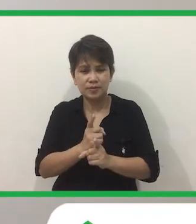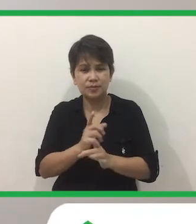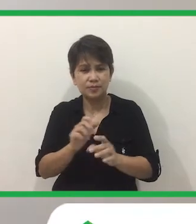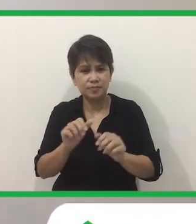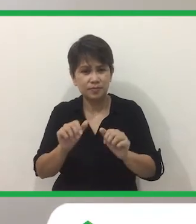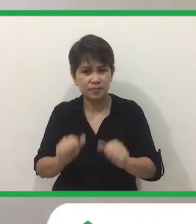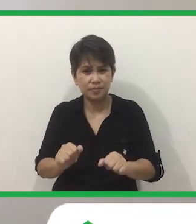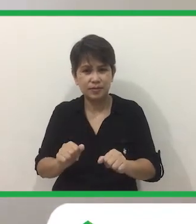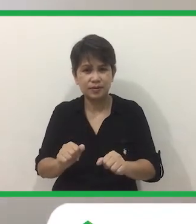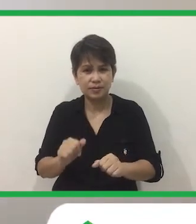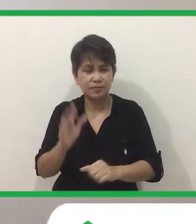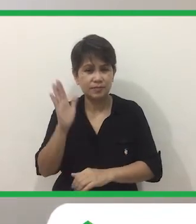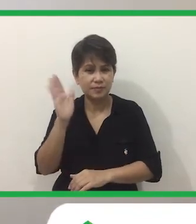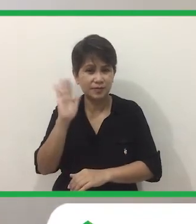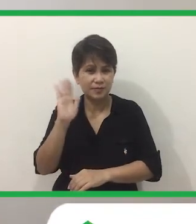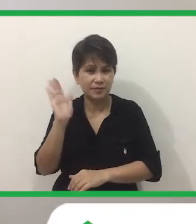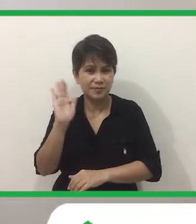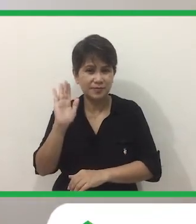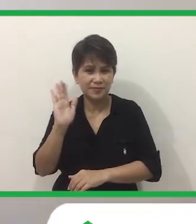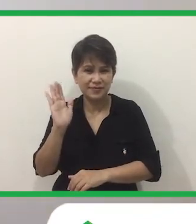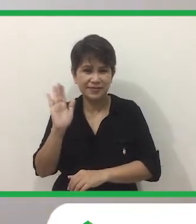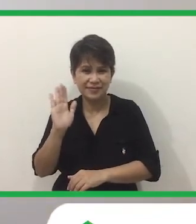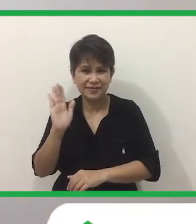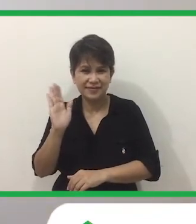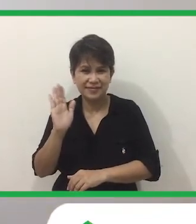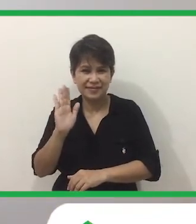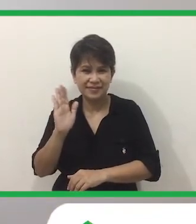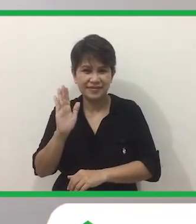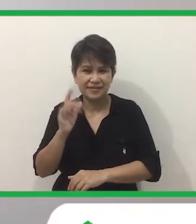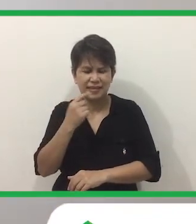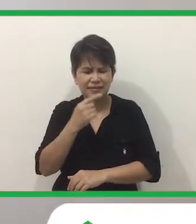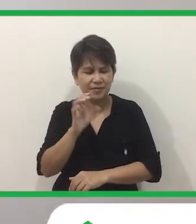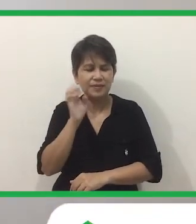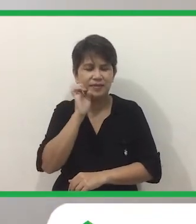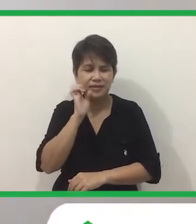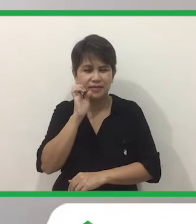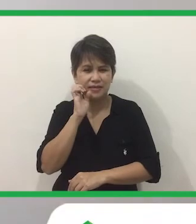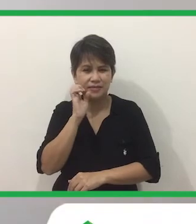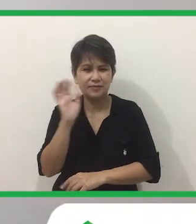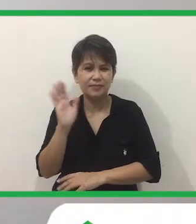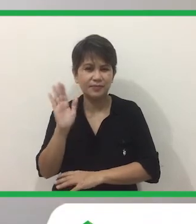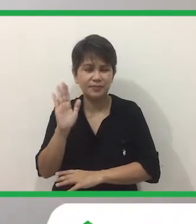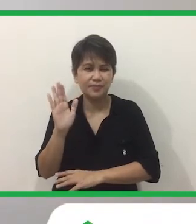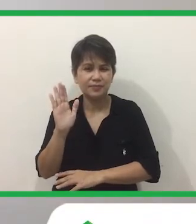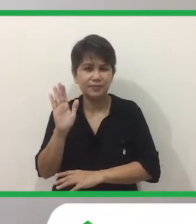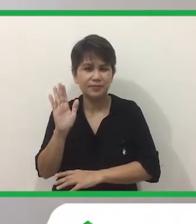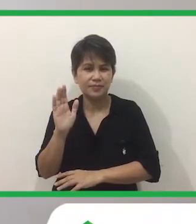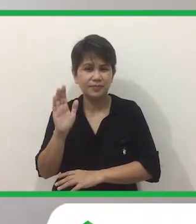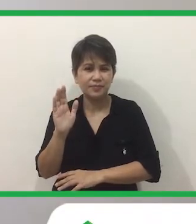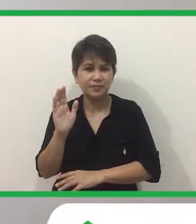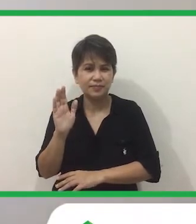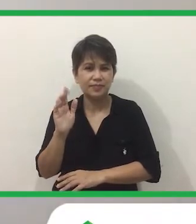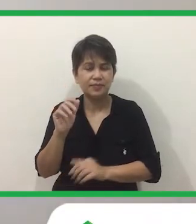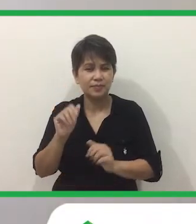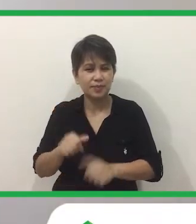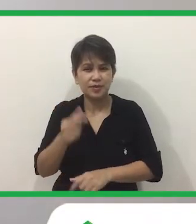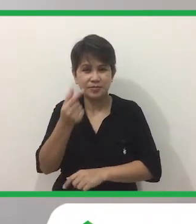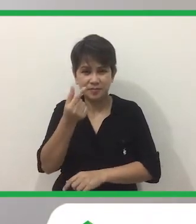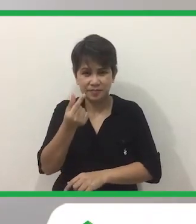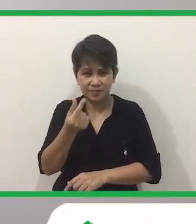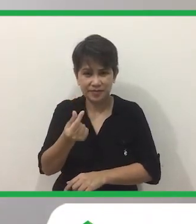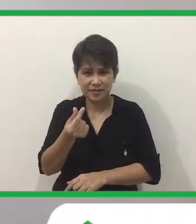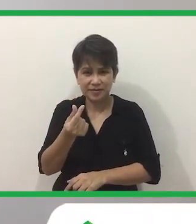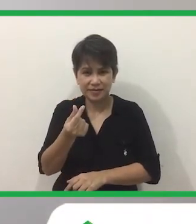Tama Pwede Tayong Kumaway Ayan O Sabi ni Ella Pwede Mag